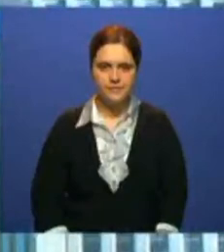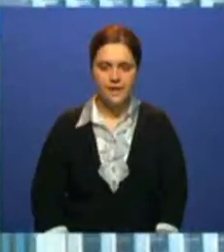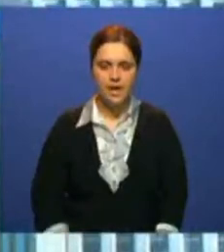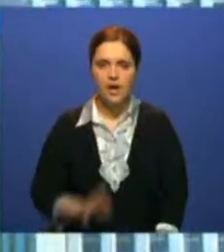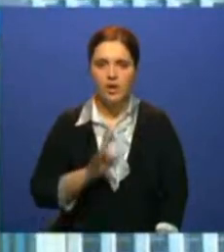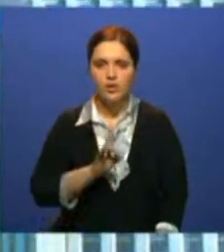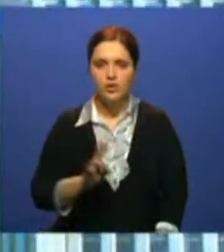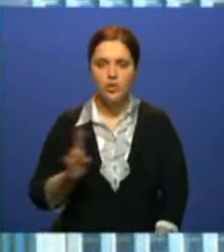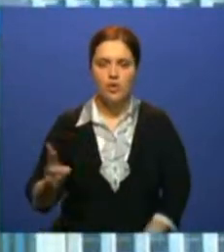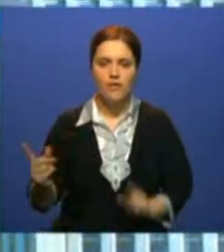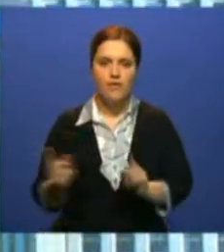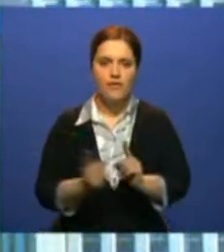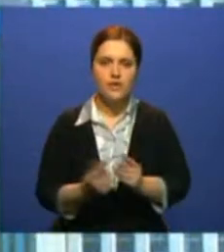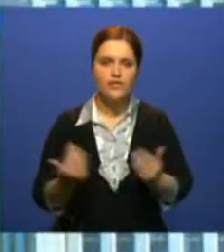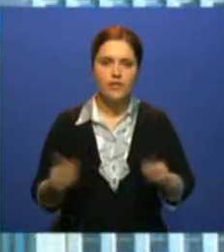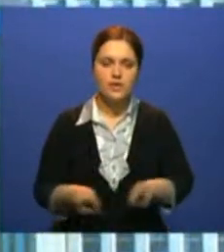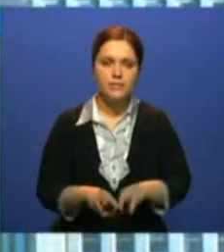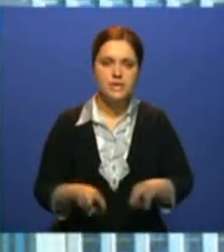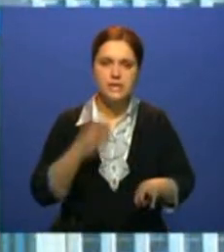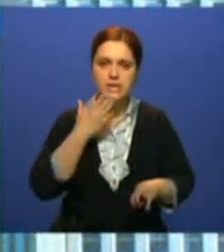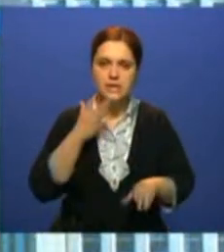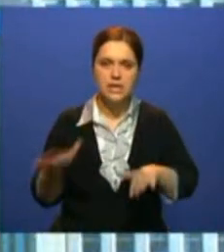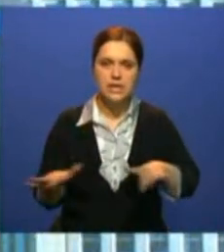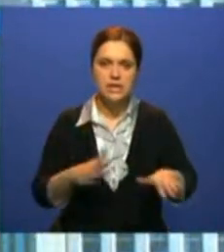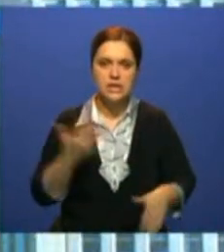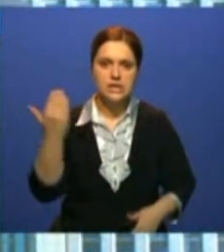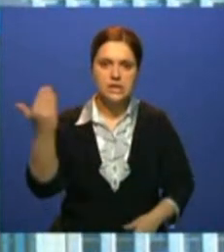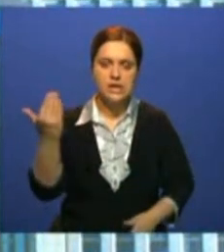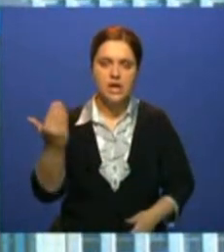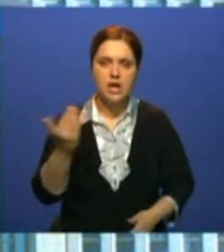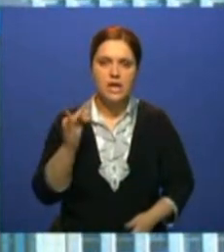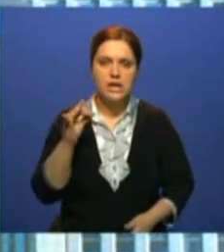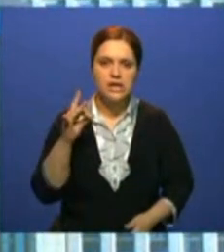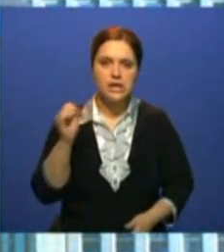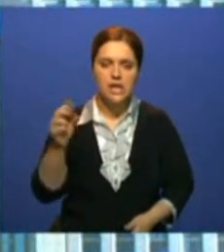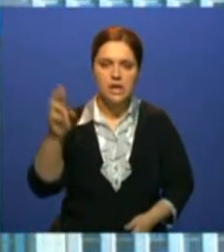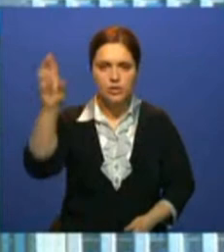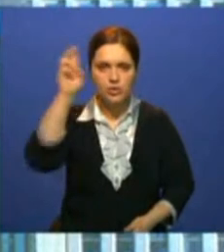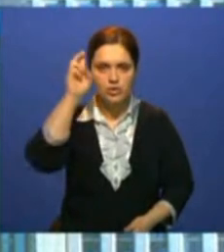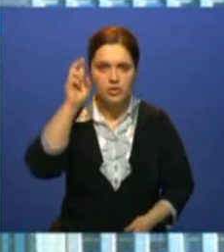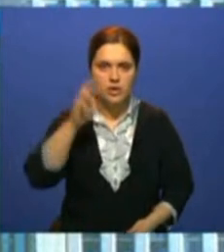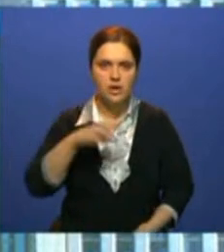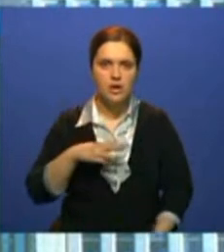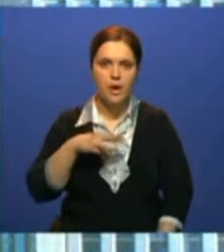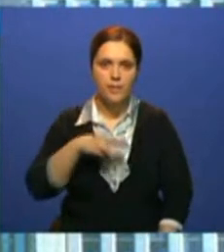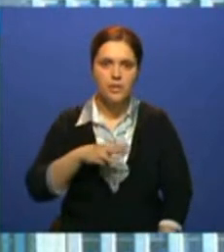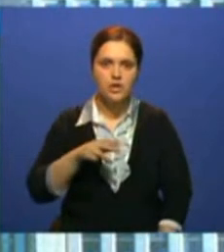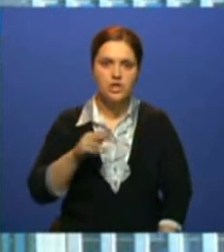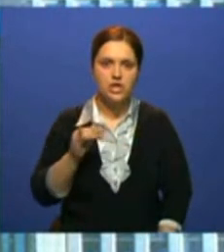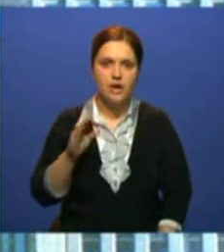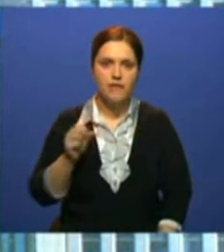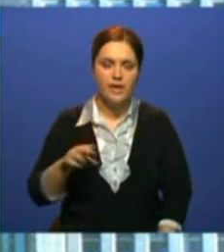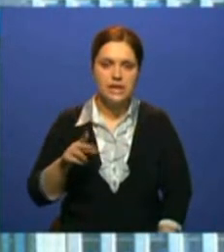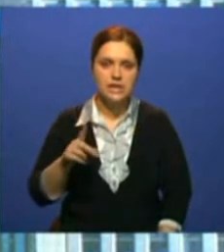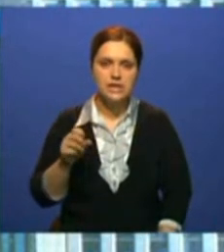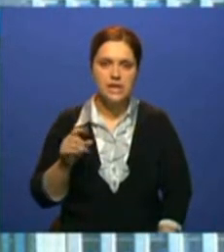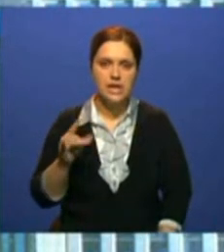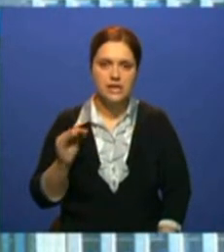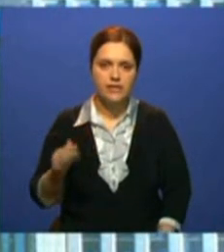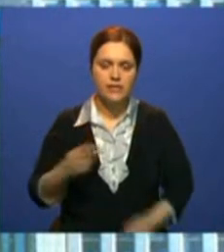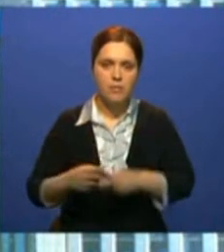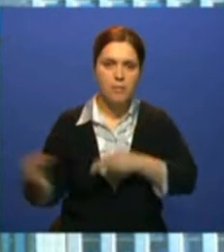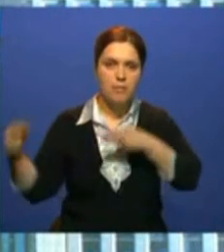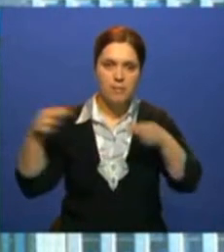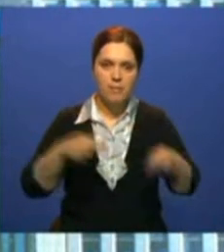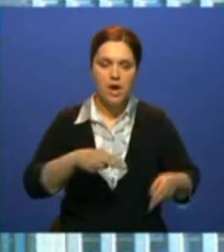Нурсултан Назарбаев встретился сегодня с министром иностранных дел Исламской Республики Иран Мухаммадом Джавадом Зарифом, который прибыл